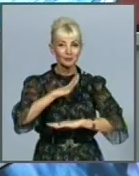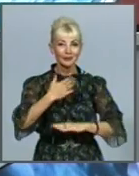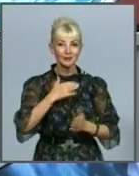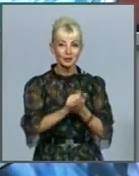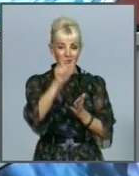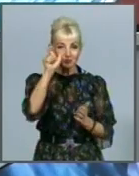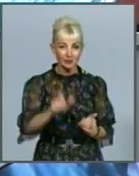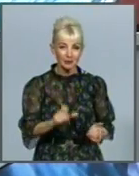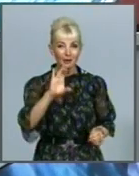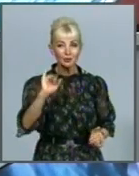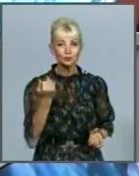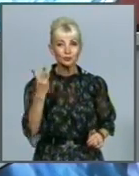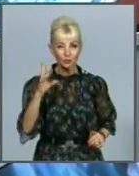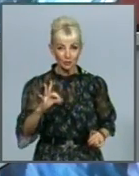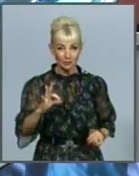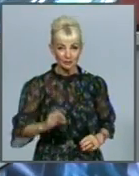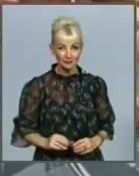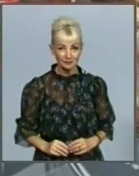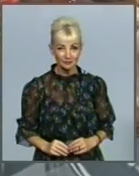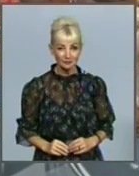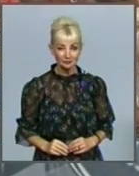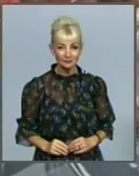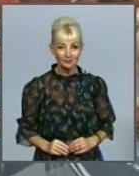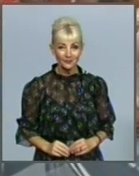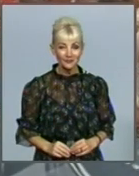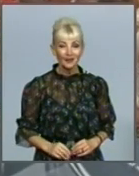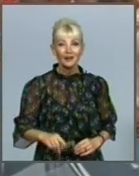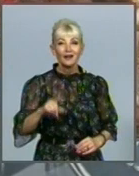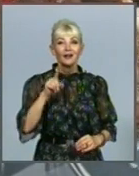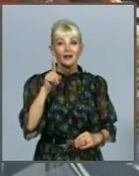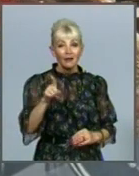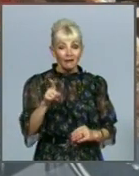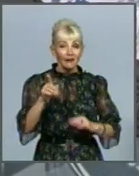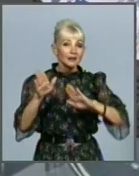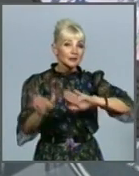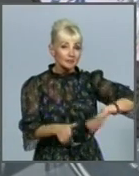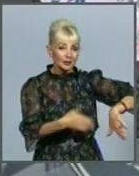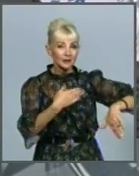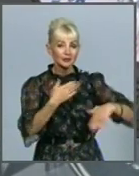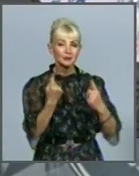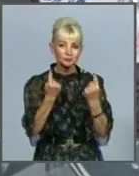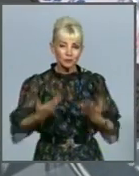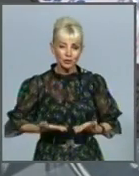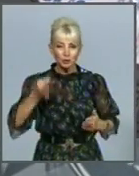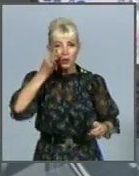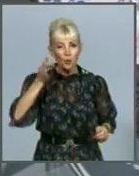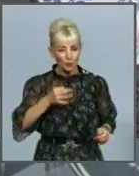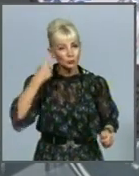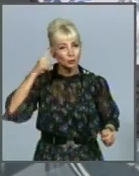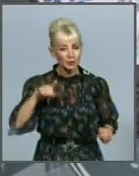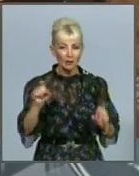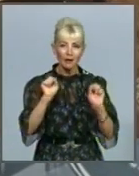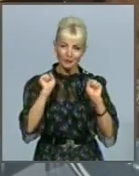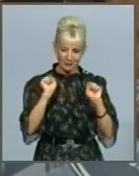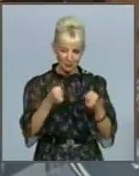кореспондент Анжела Сушко. У них за плечима великий життєвий досвід і багато навичок, і вони ще можуть дати